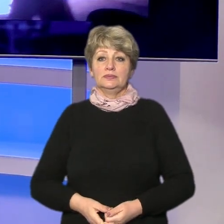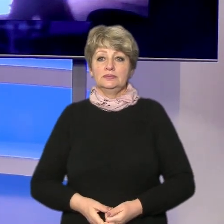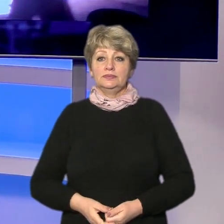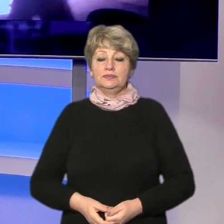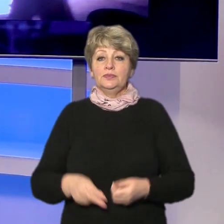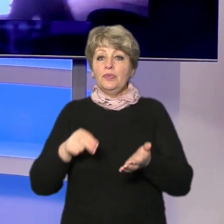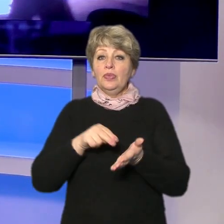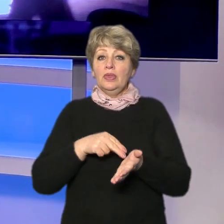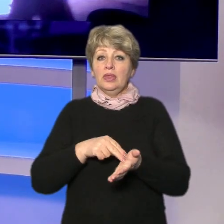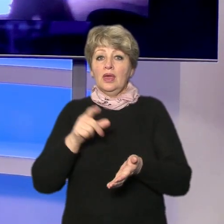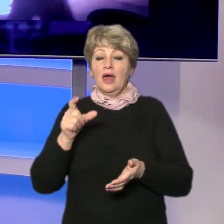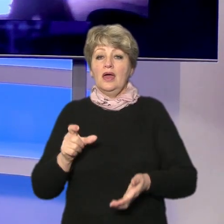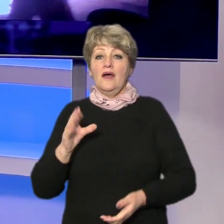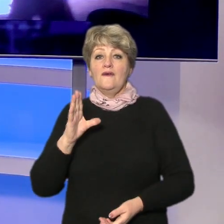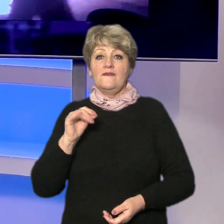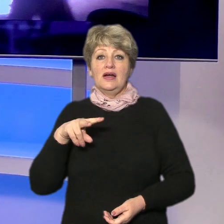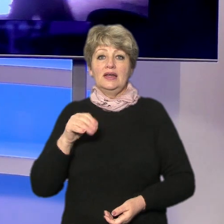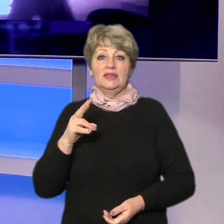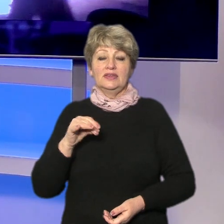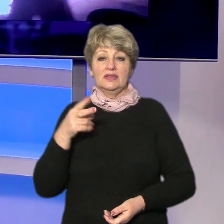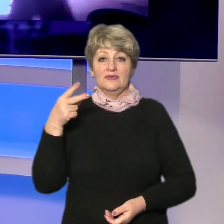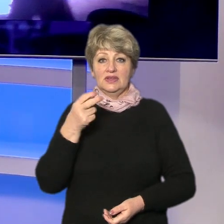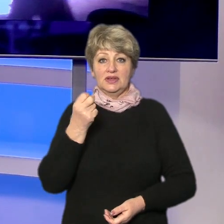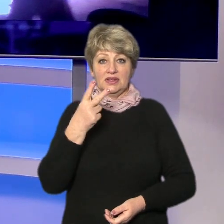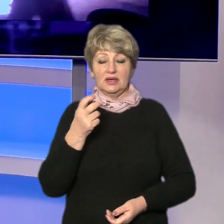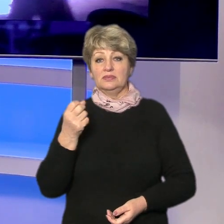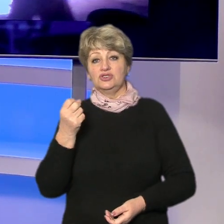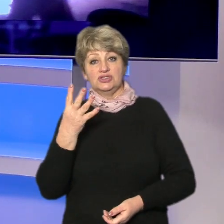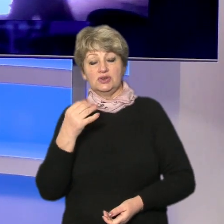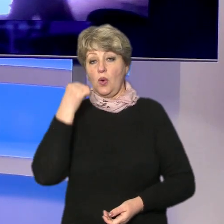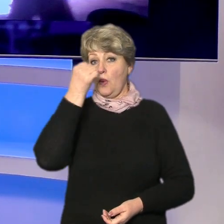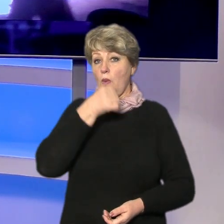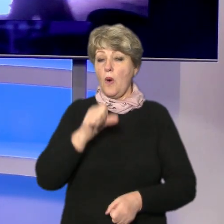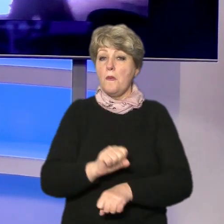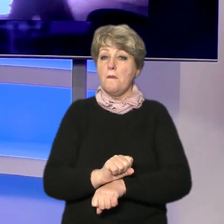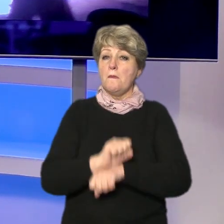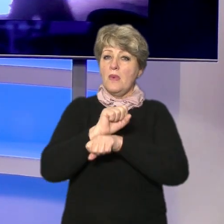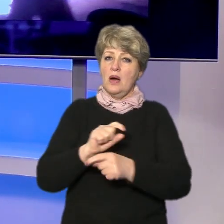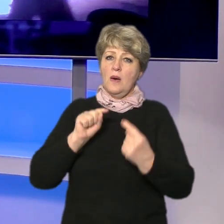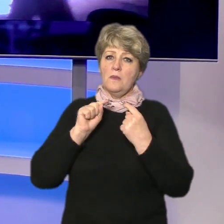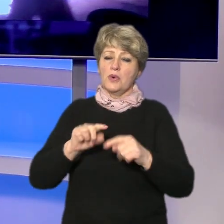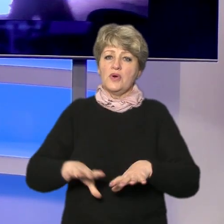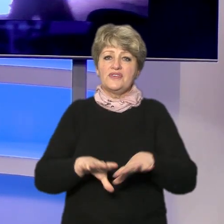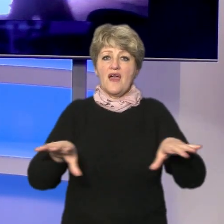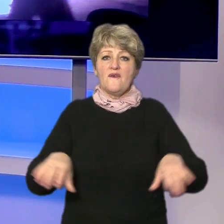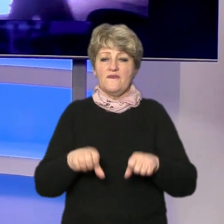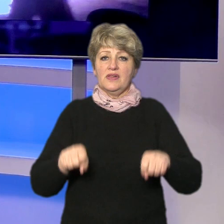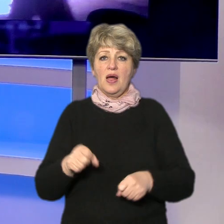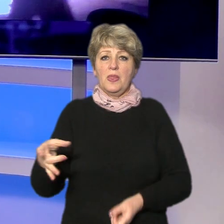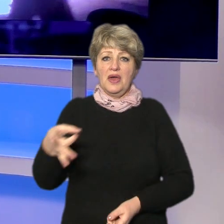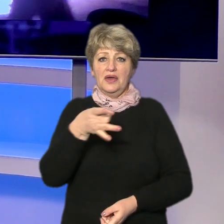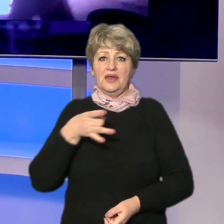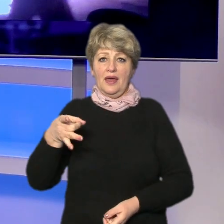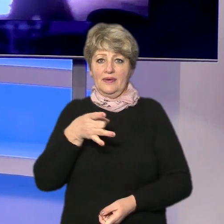черкащанин Валентин Чернявський у 2013-14 роках мітингував проти влади регіоналів та за євроінтеграцію